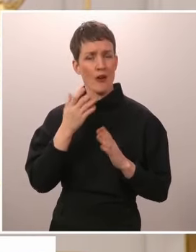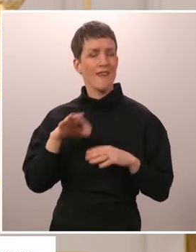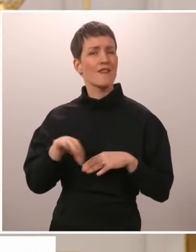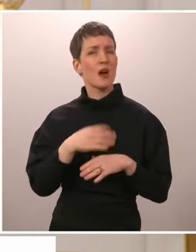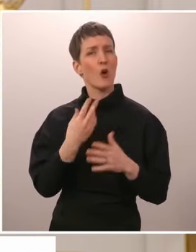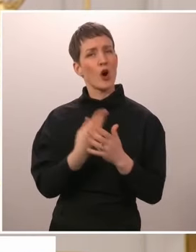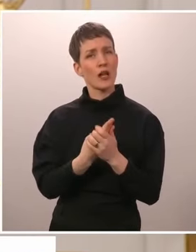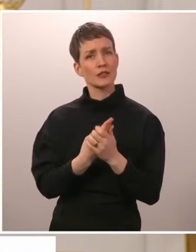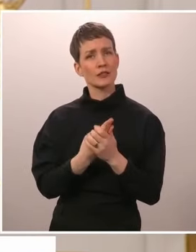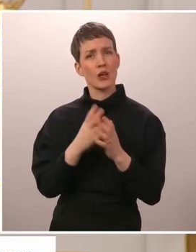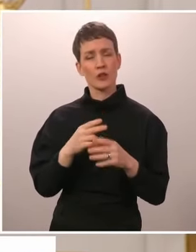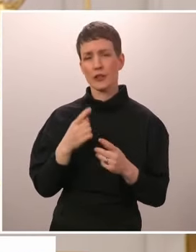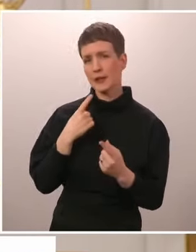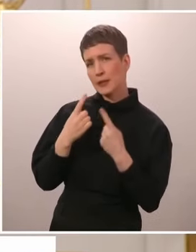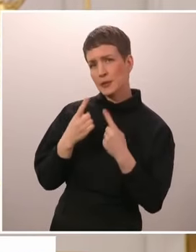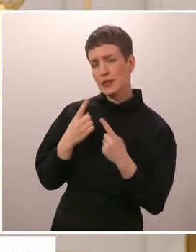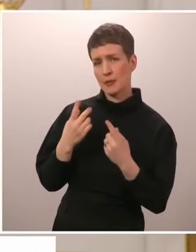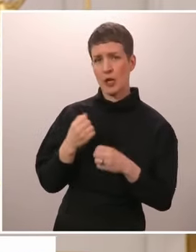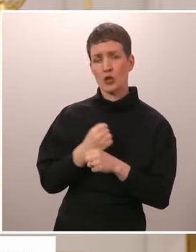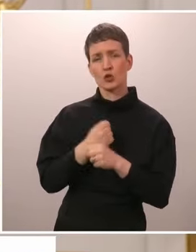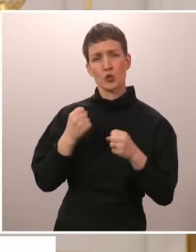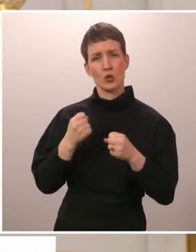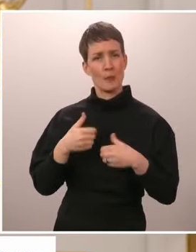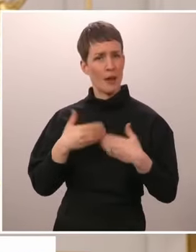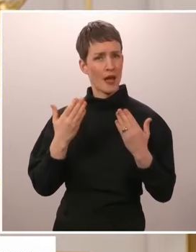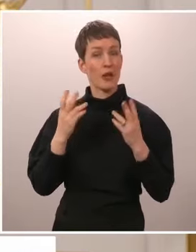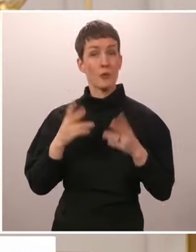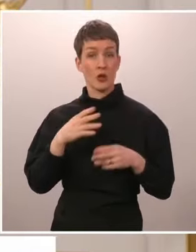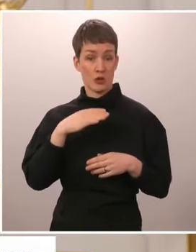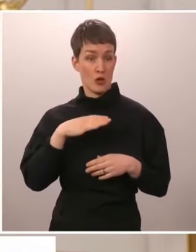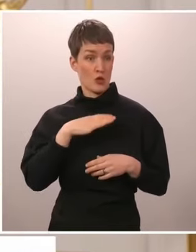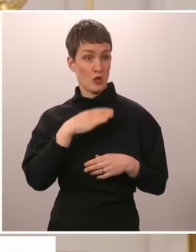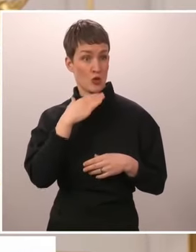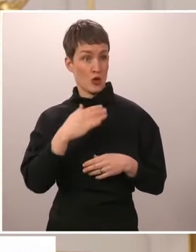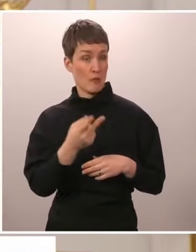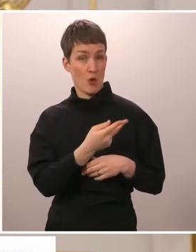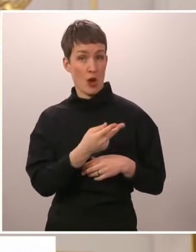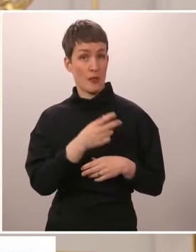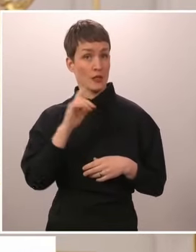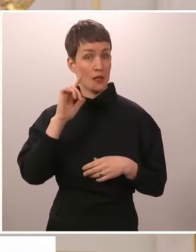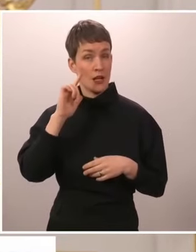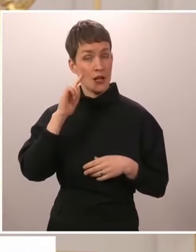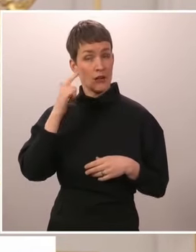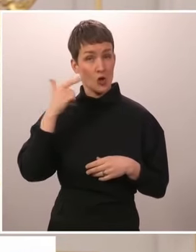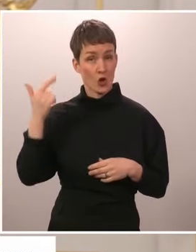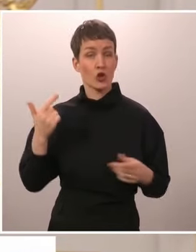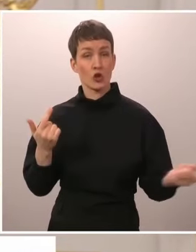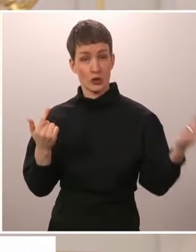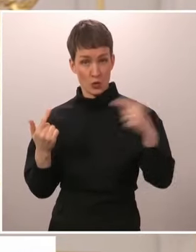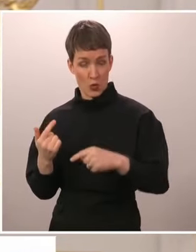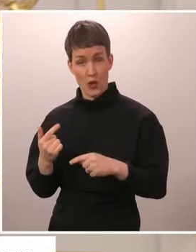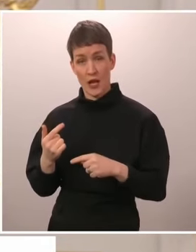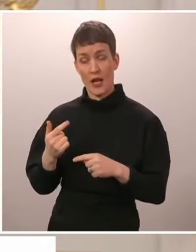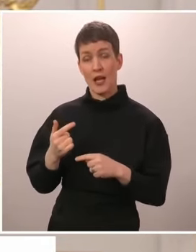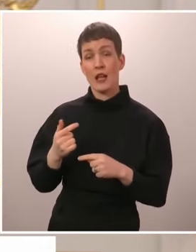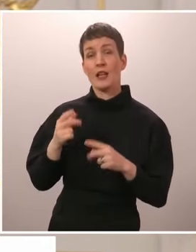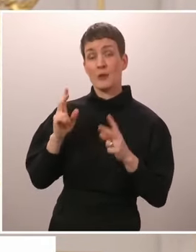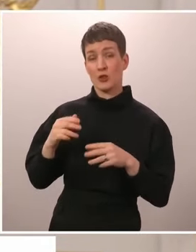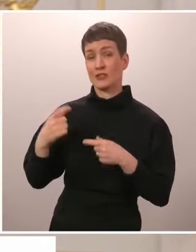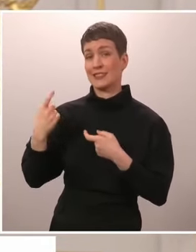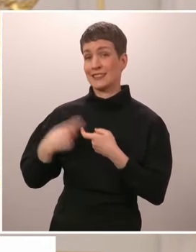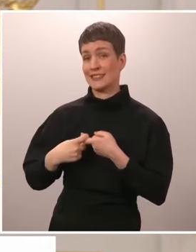och vi har diskuterat den här stora dagen, men också det att vår dotter kunde komma från London och hälsa på också min systers fru.